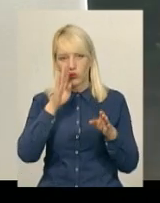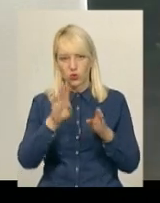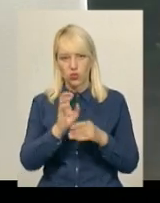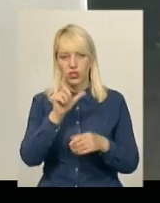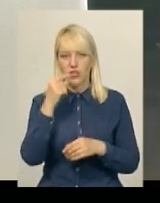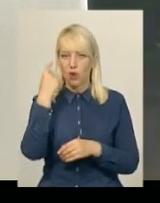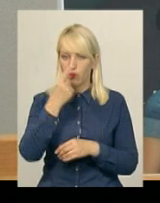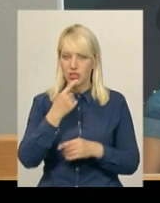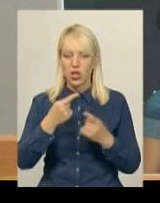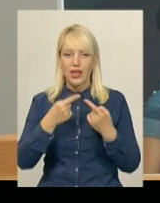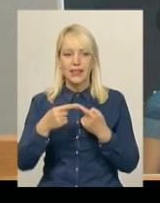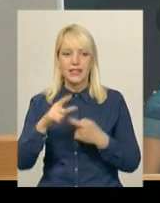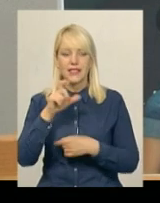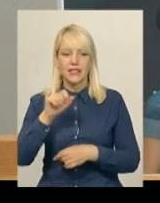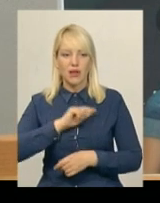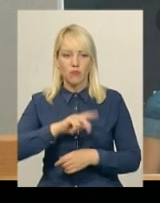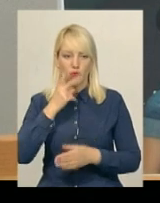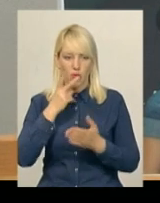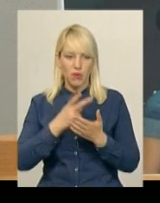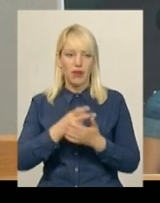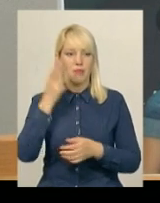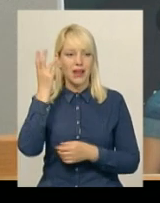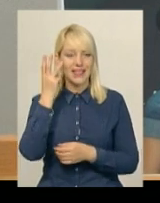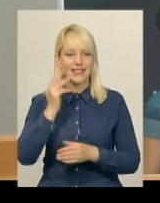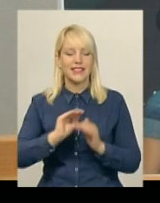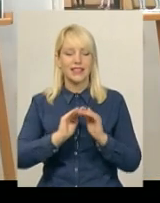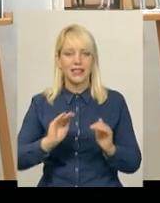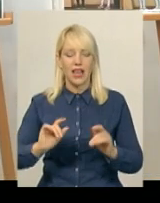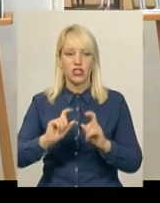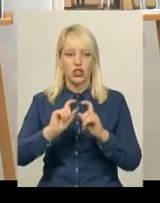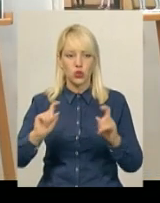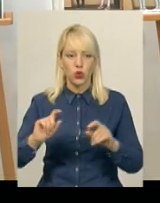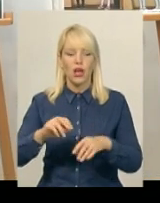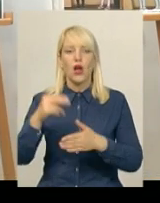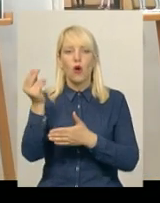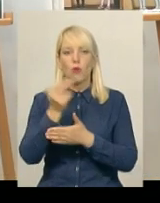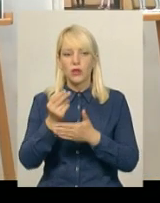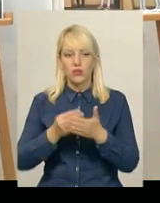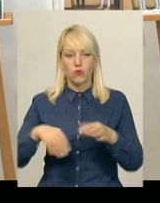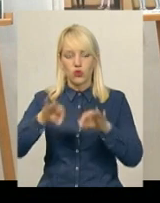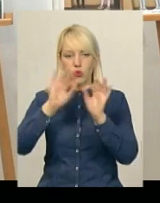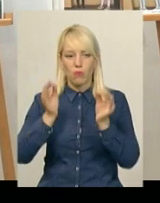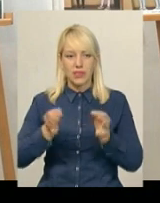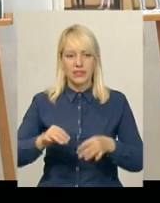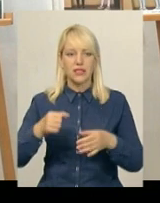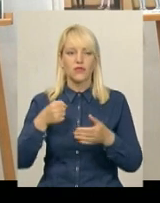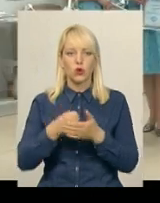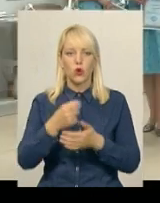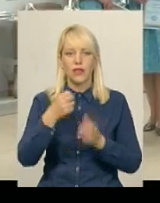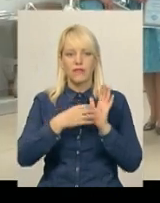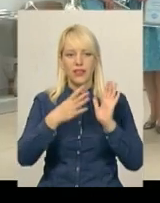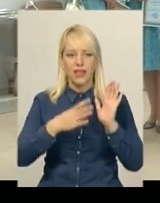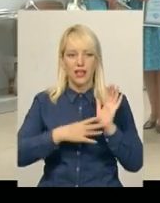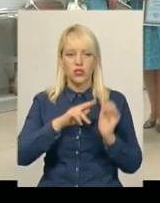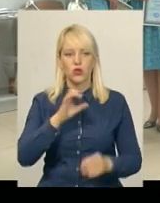і різні за характером можна переглянути у Хмельницькій дитячій школі образотворчого та декоративно-прикладного мистецтва до 19 червня.